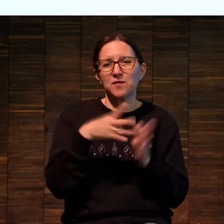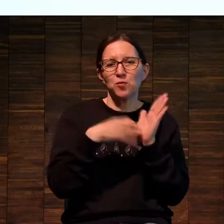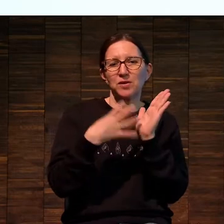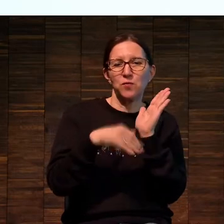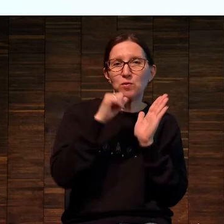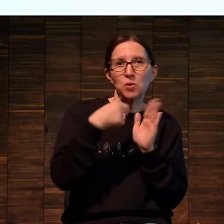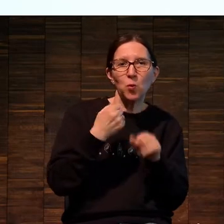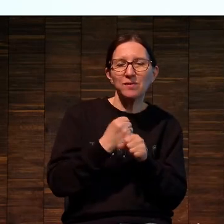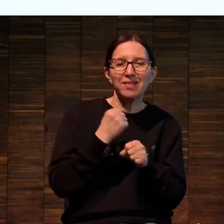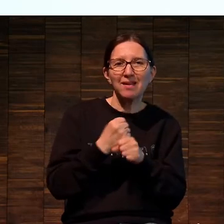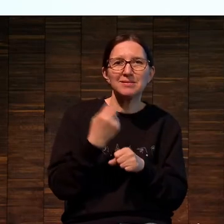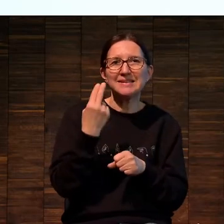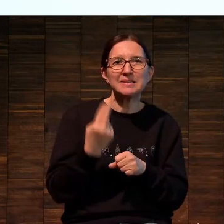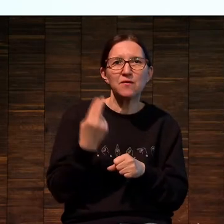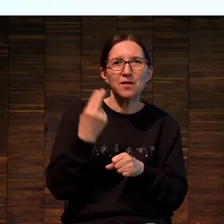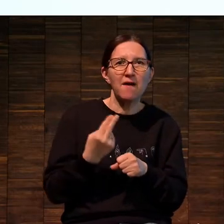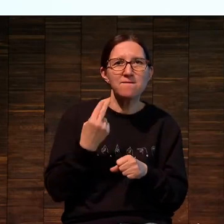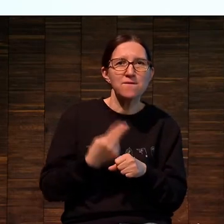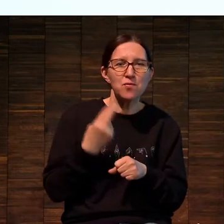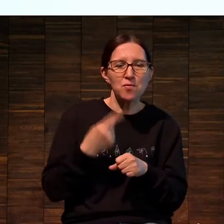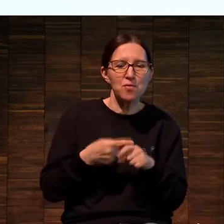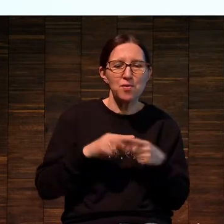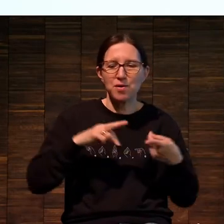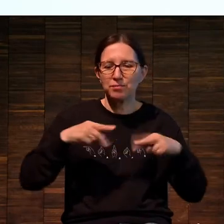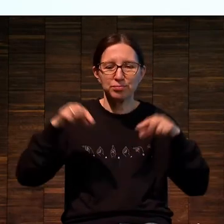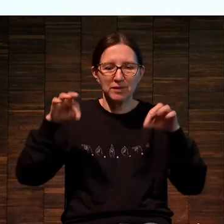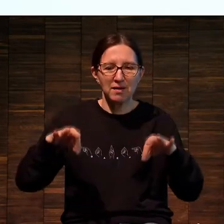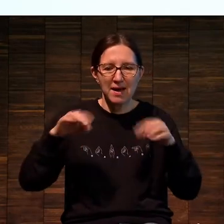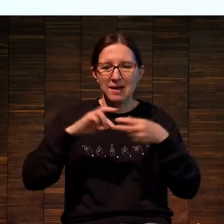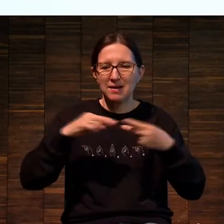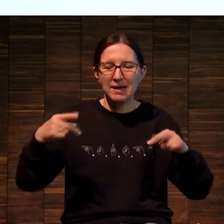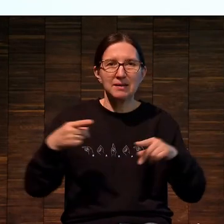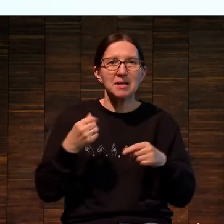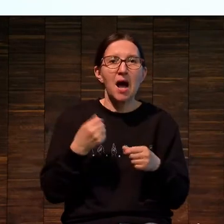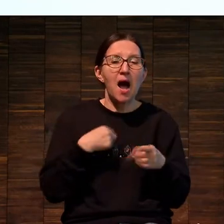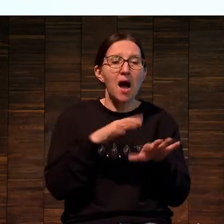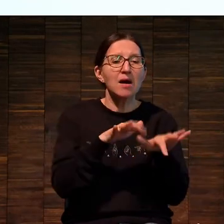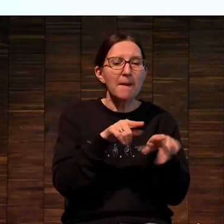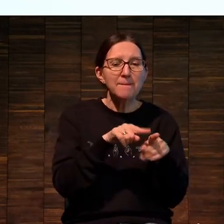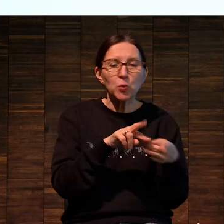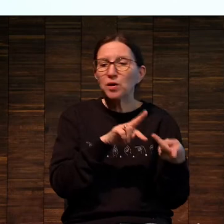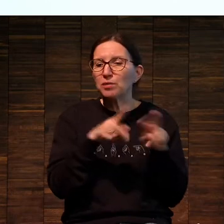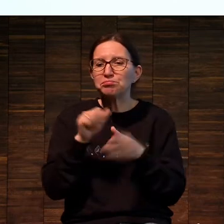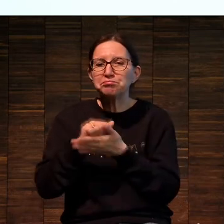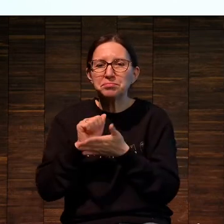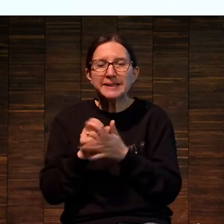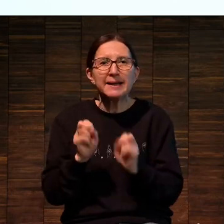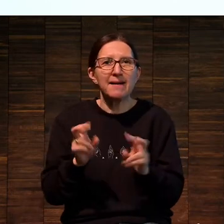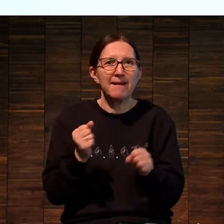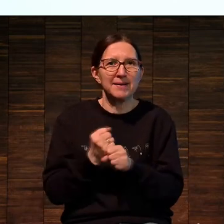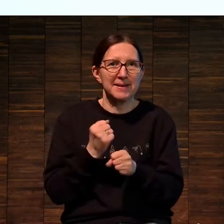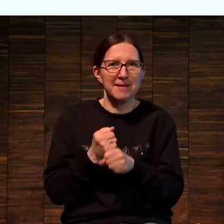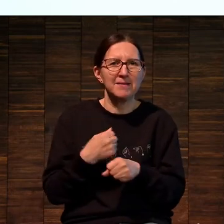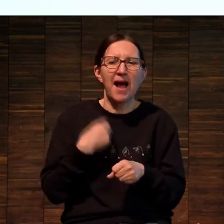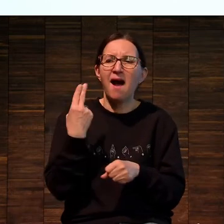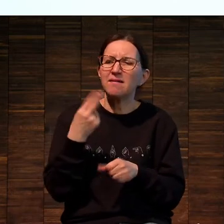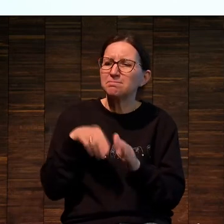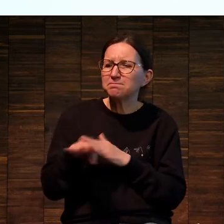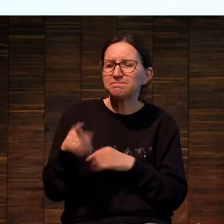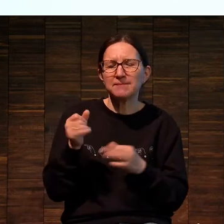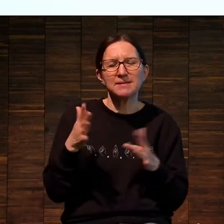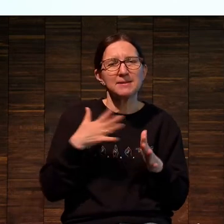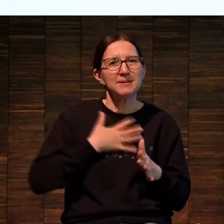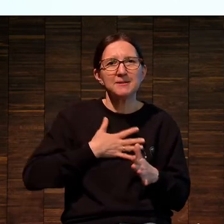диапозитив было сложно. Непонятно, как это из компьютера вынести на печать. Цифровая печать меня не устраивает.